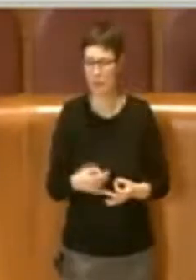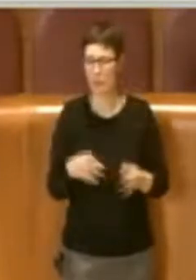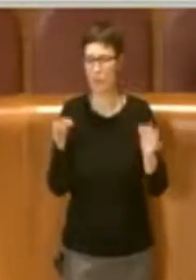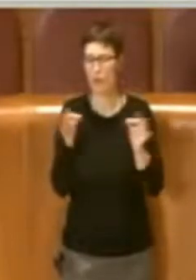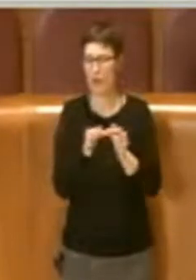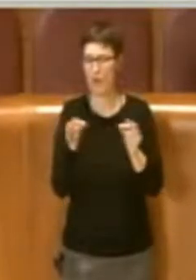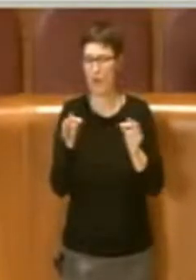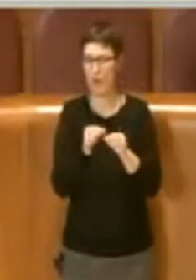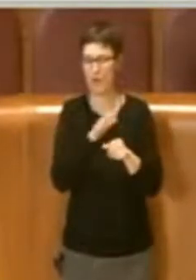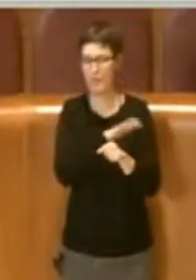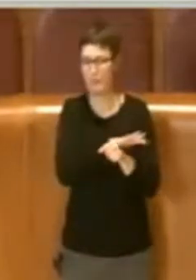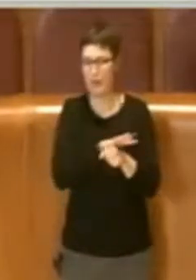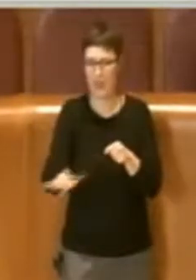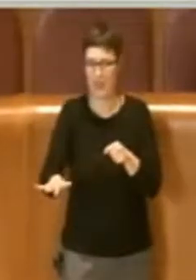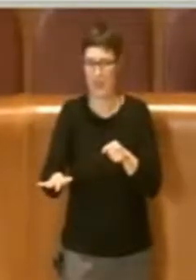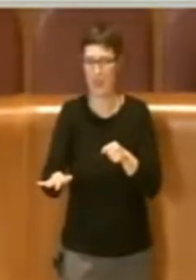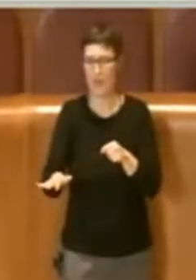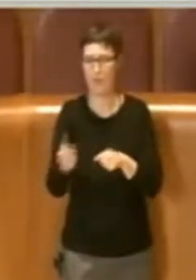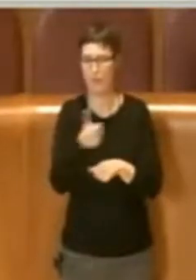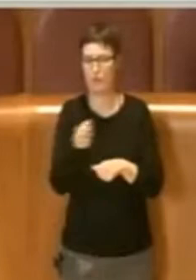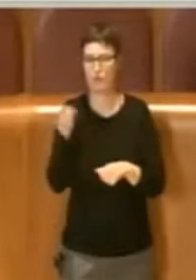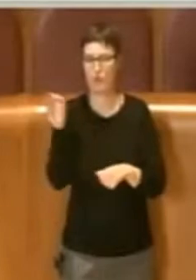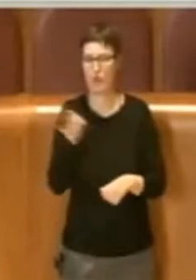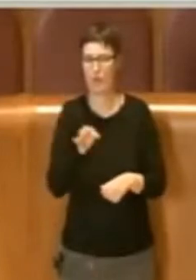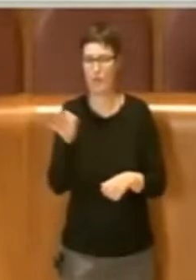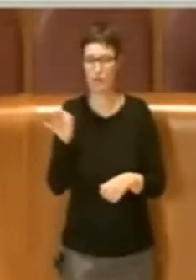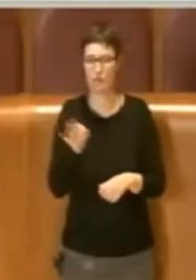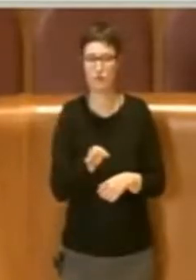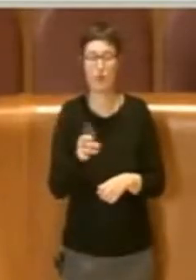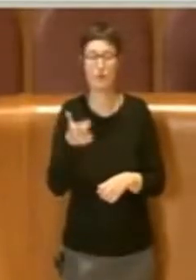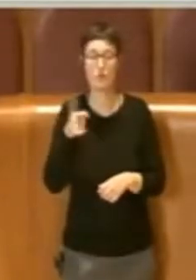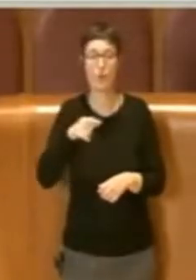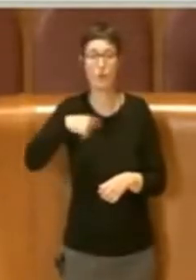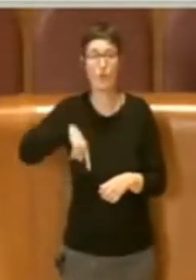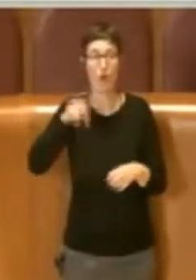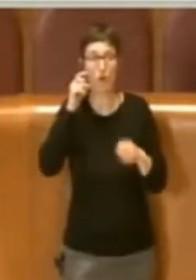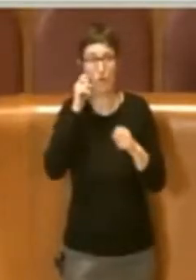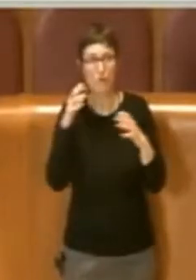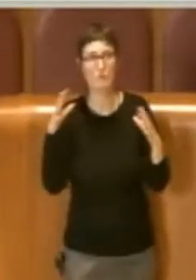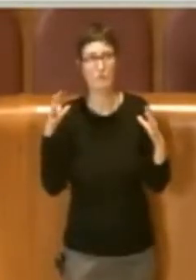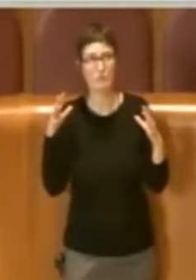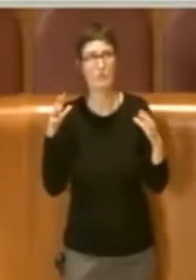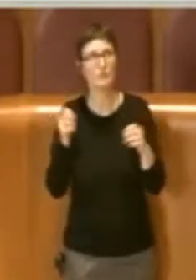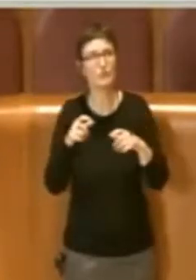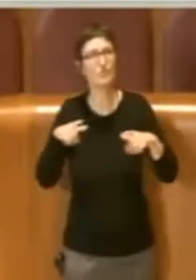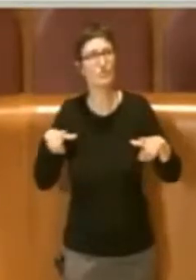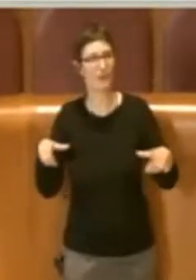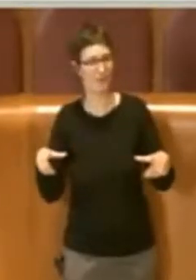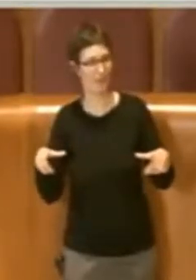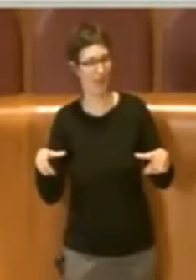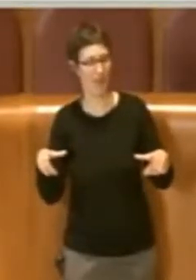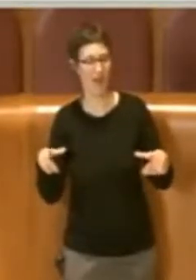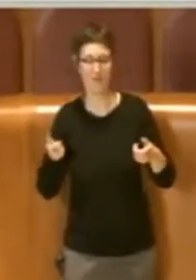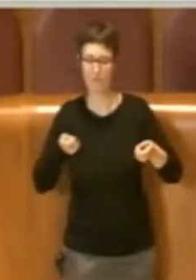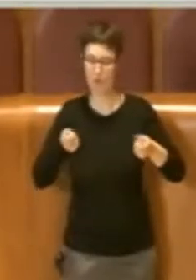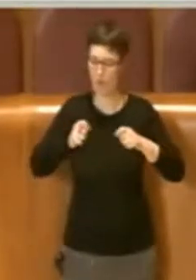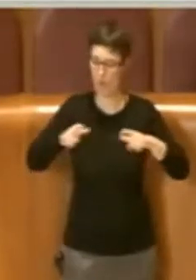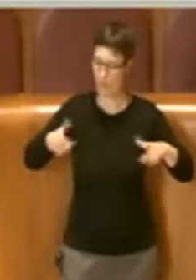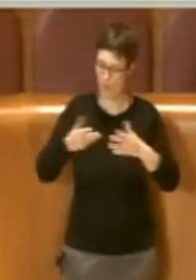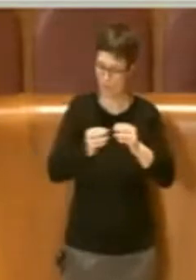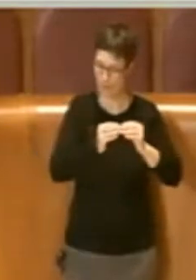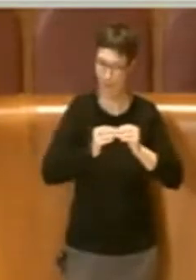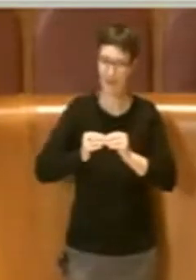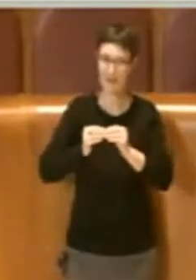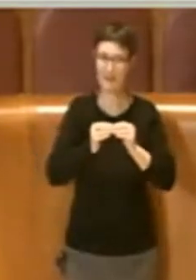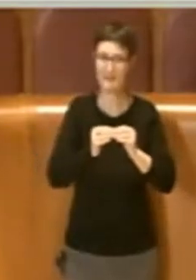più. Perché noi abbiamo una visione della città e dell'urbanistica che